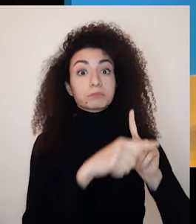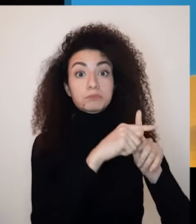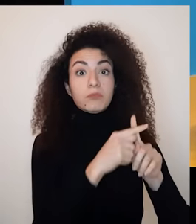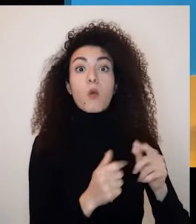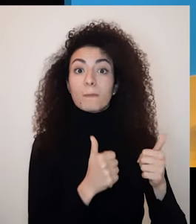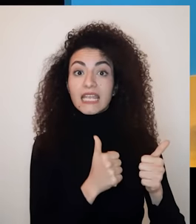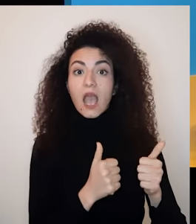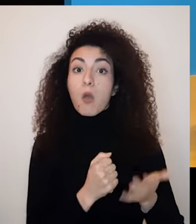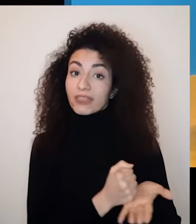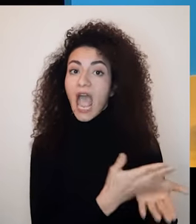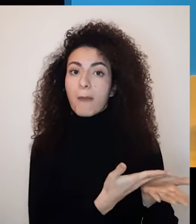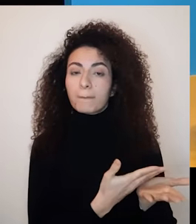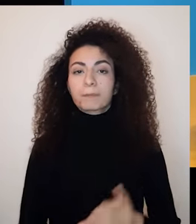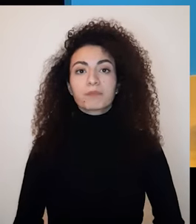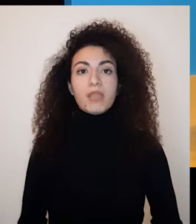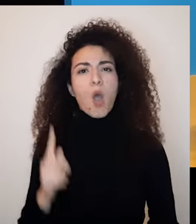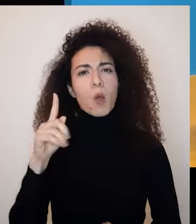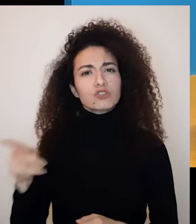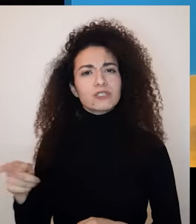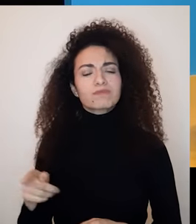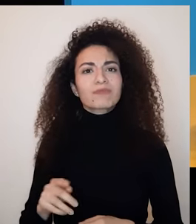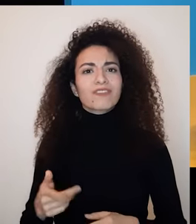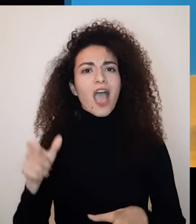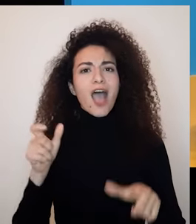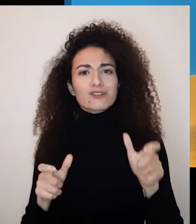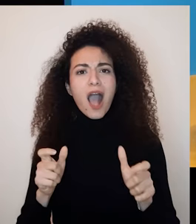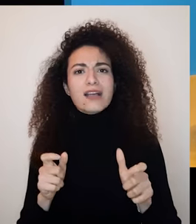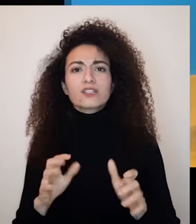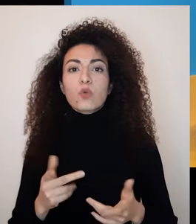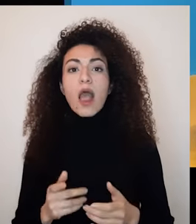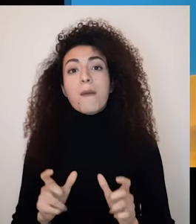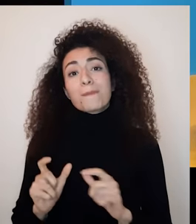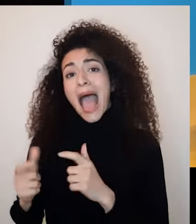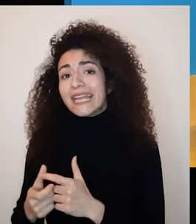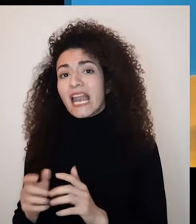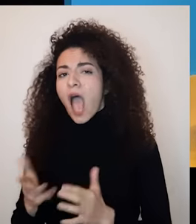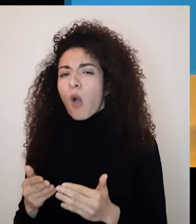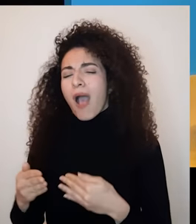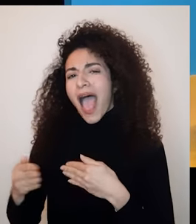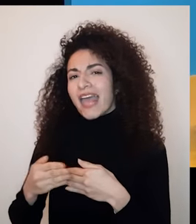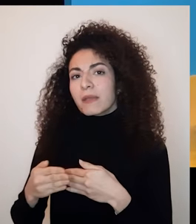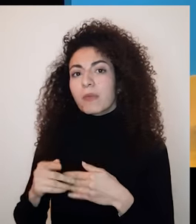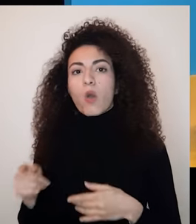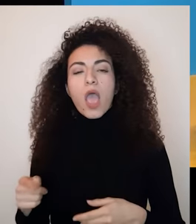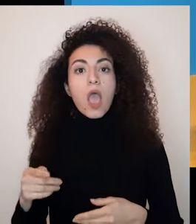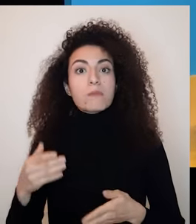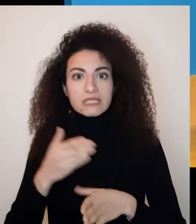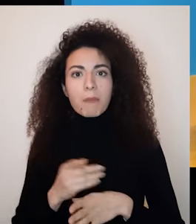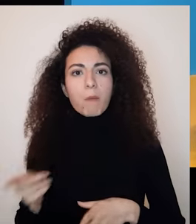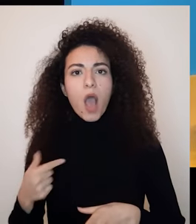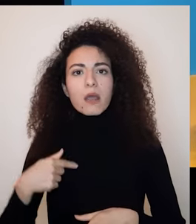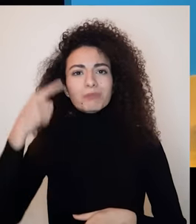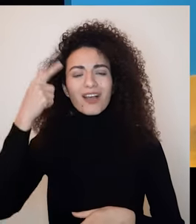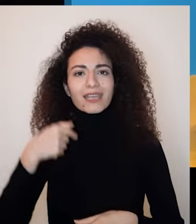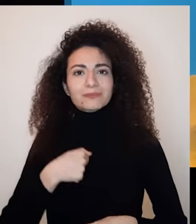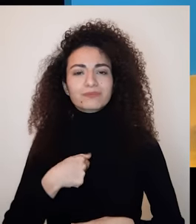وصفه بالإيجابة أو الدعا النوع الأول المؤذي هن الأشخاص ممكن يكونوا من الأهل والمقربين اللي بيخلونا نشك